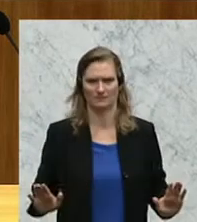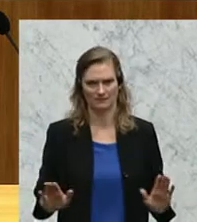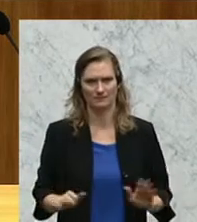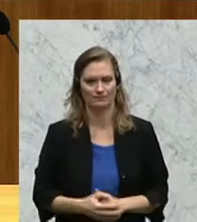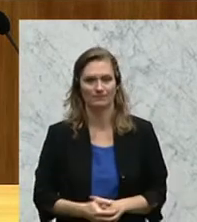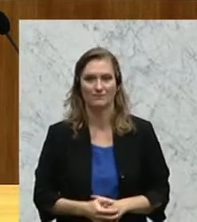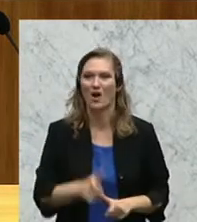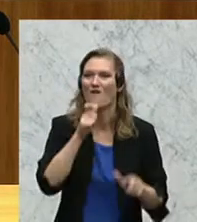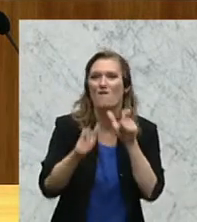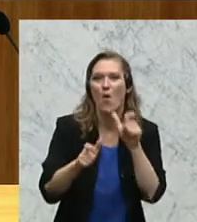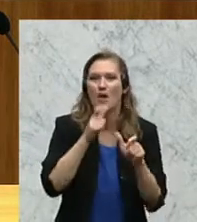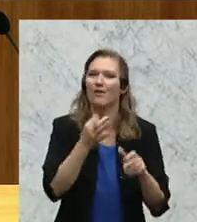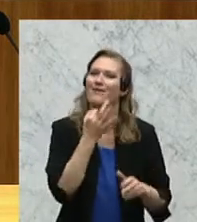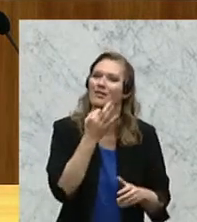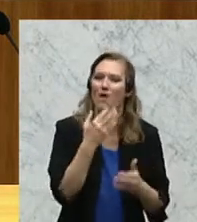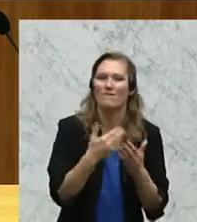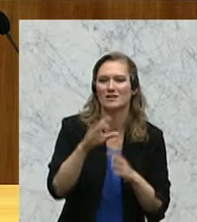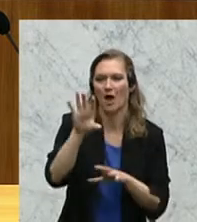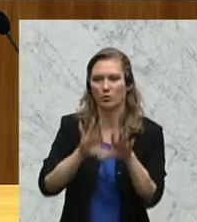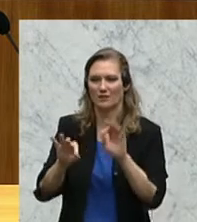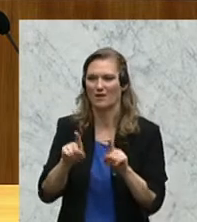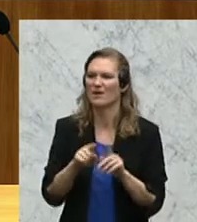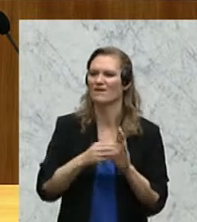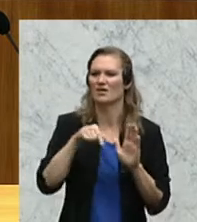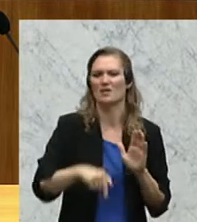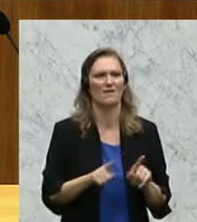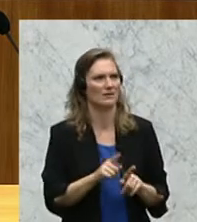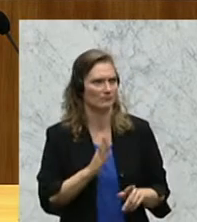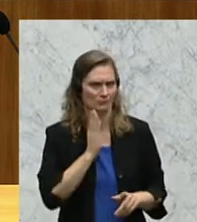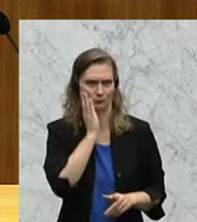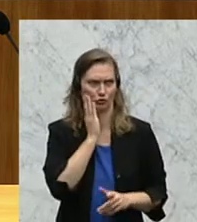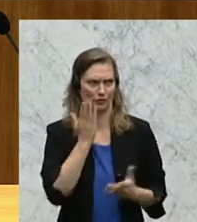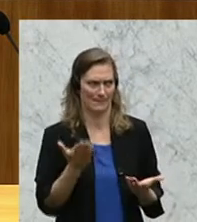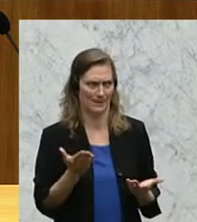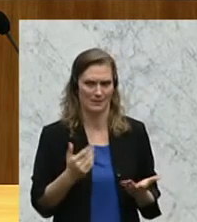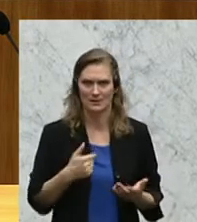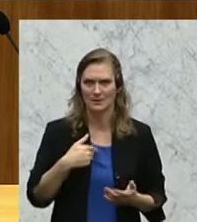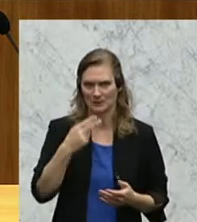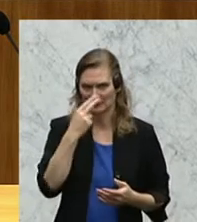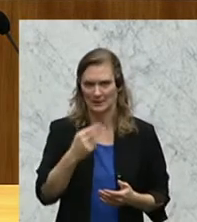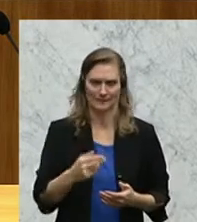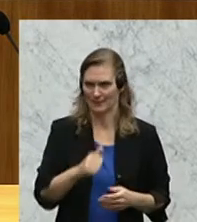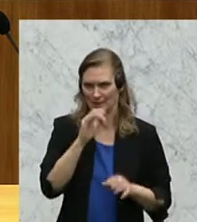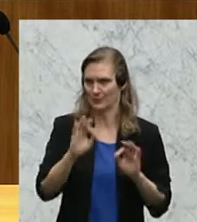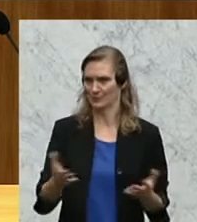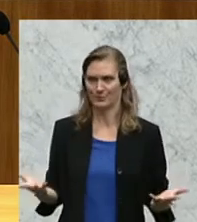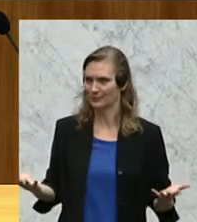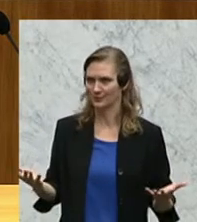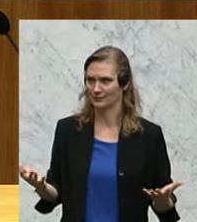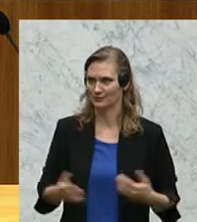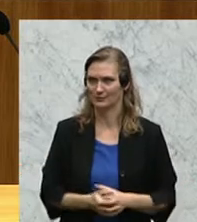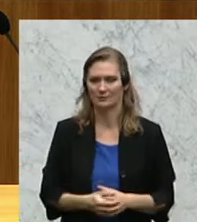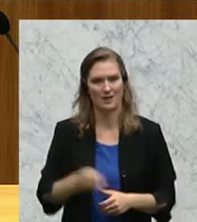Wortwahl, die hier beschämend gebraucht wird, hielte ich für äußerst bedenklich. Auch was der Herr